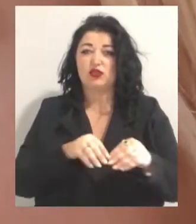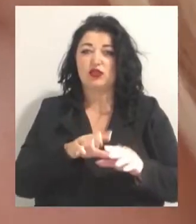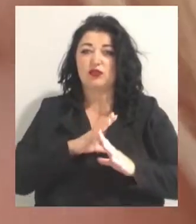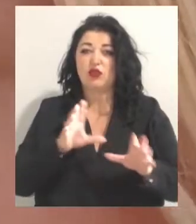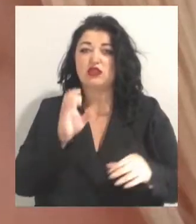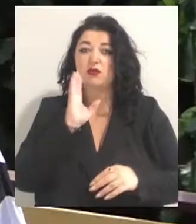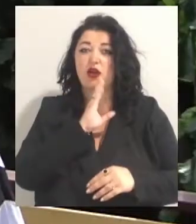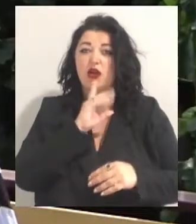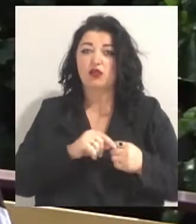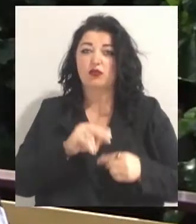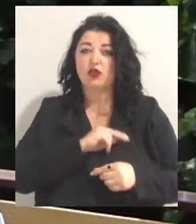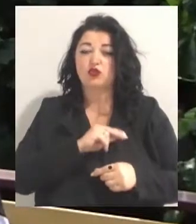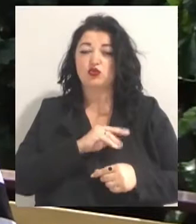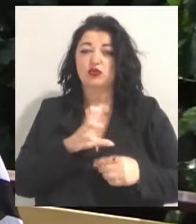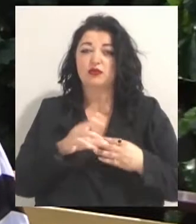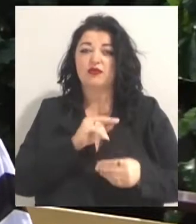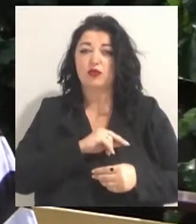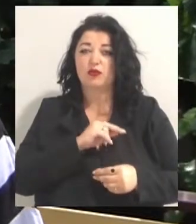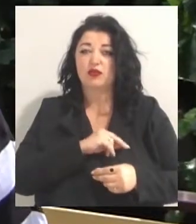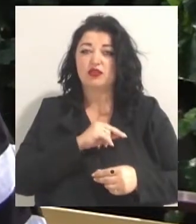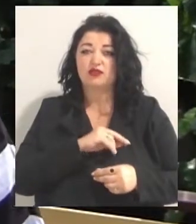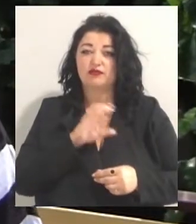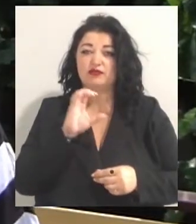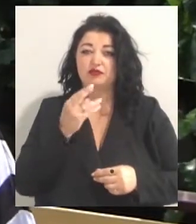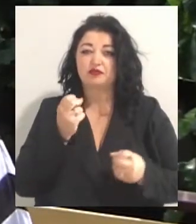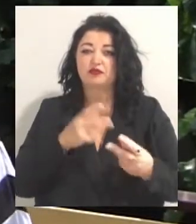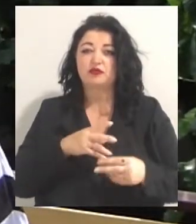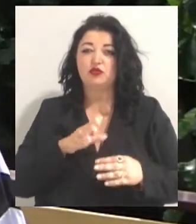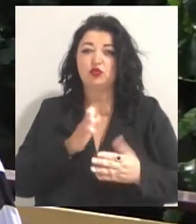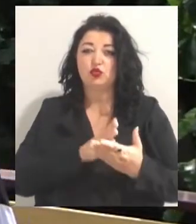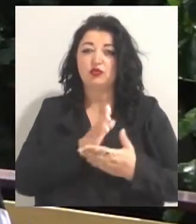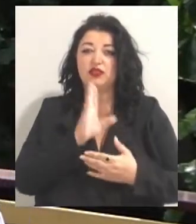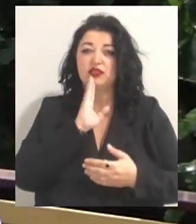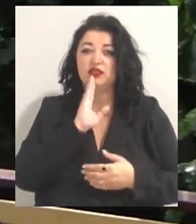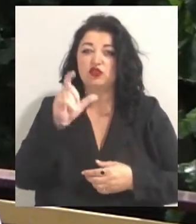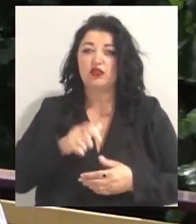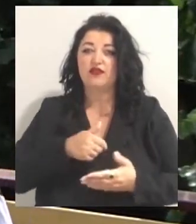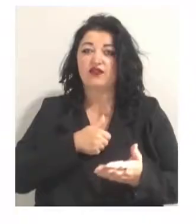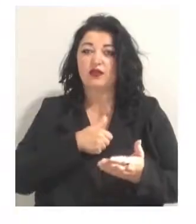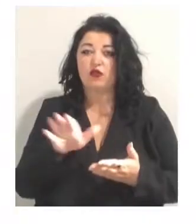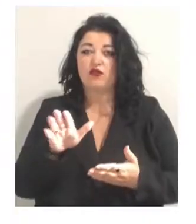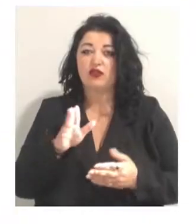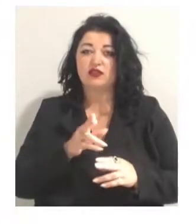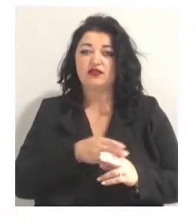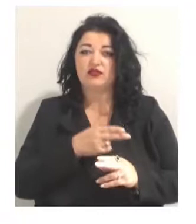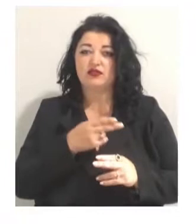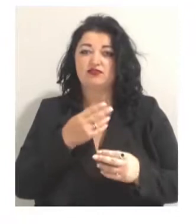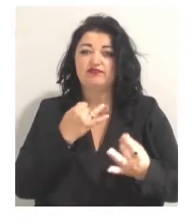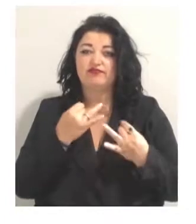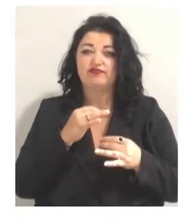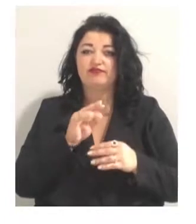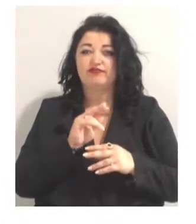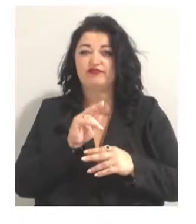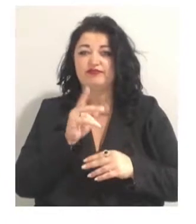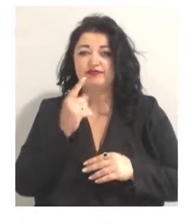співробітники Центру соціальних служб. Дівчинка відмовилася від соціального супроводу. За значенням